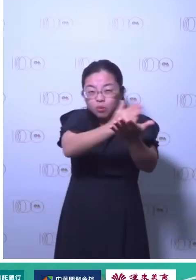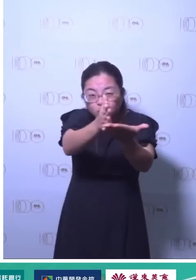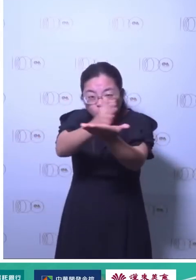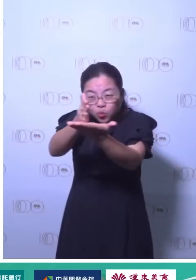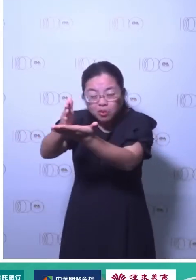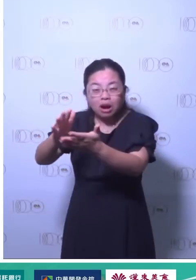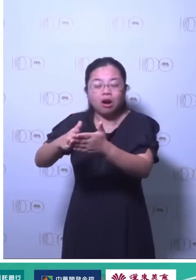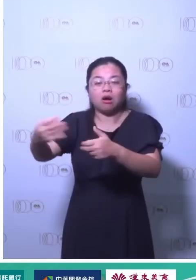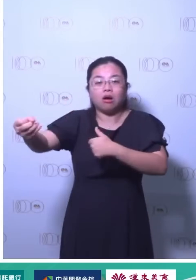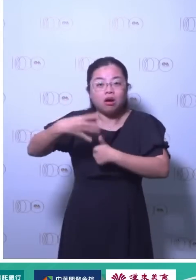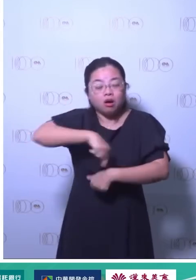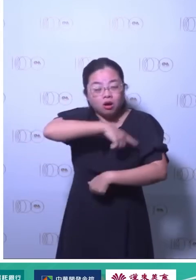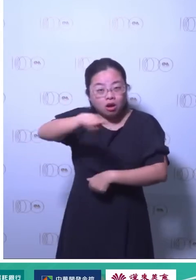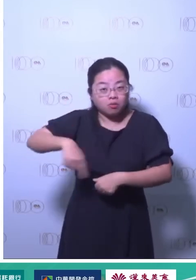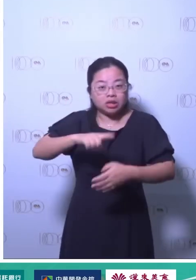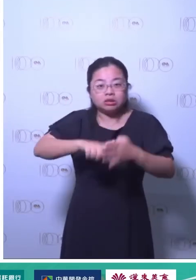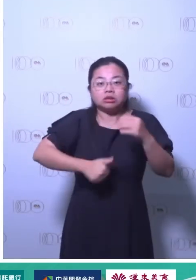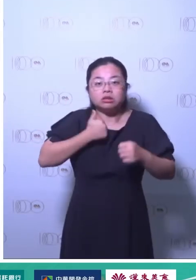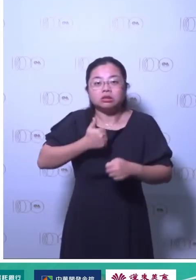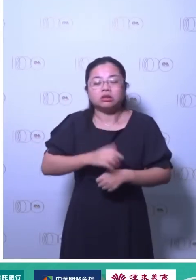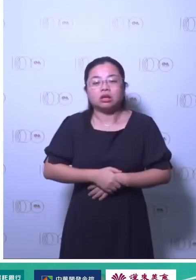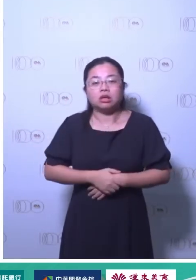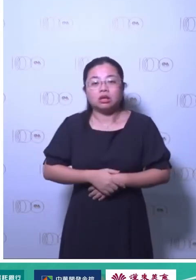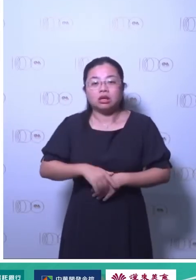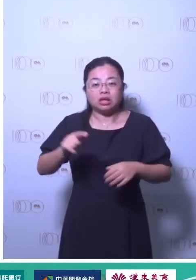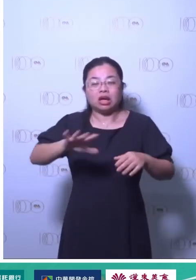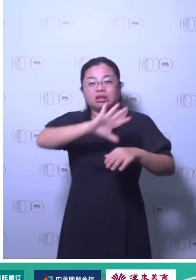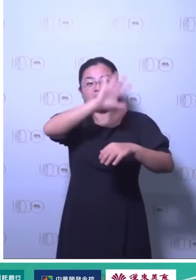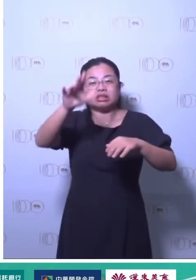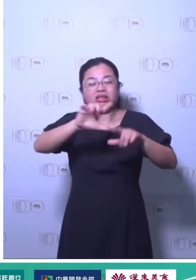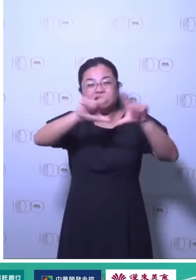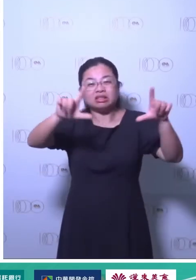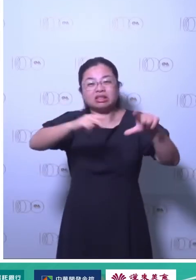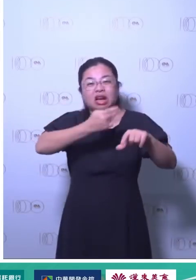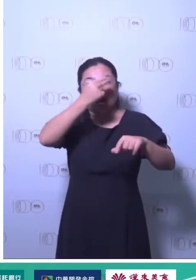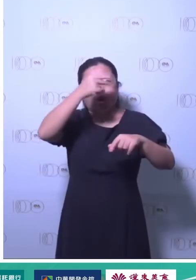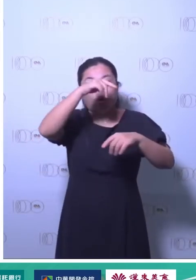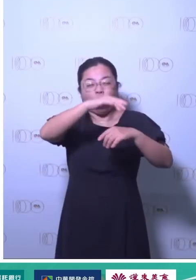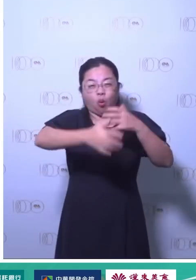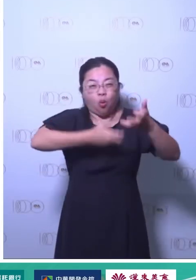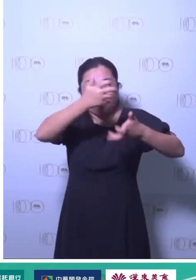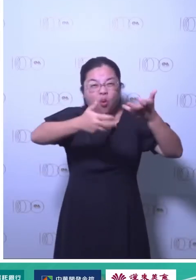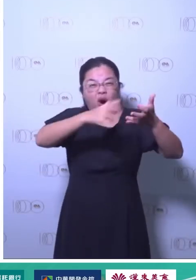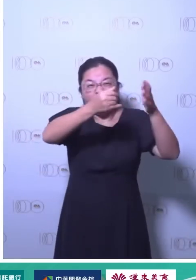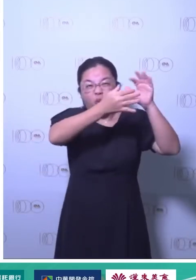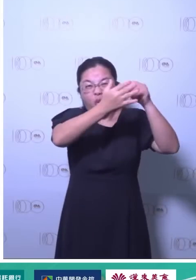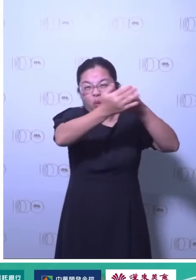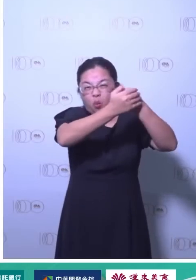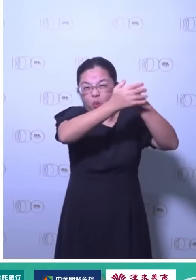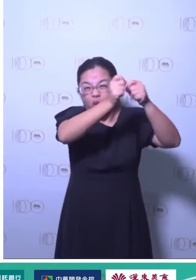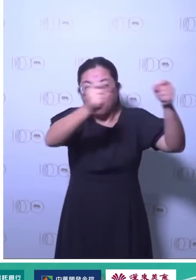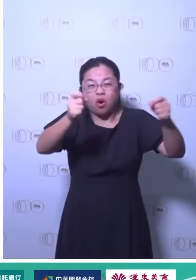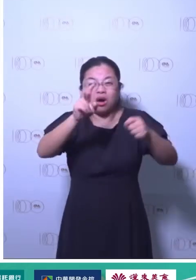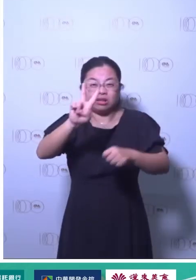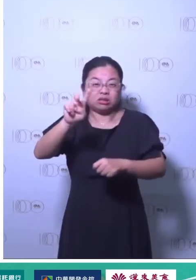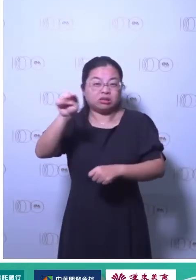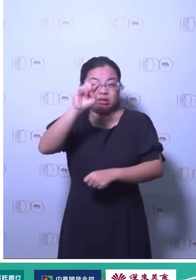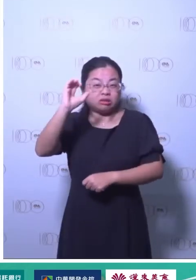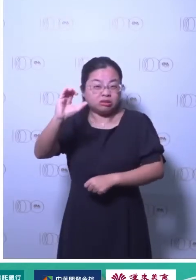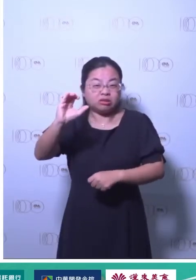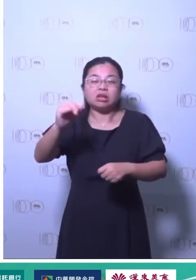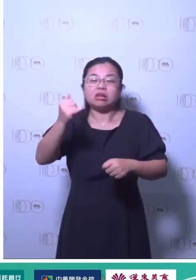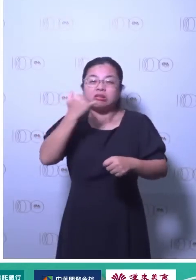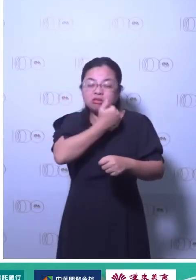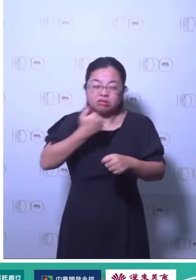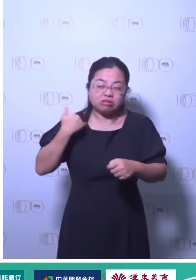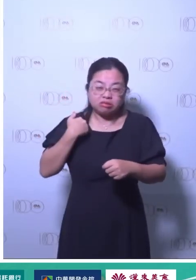这个比较像什么共识比较像愿景它这个方向那我们的目标是什么我们的目标是经过很多科学家去做评估之后